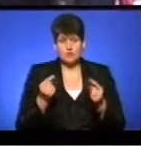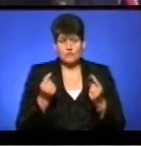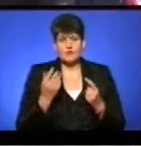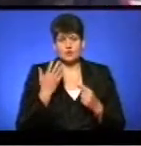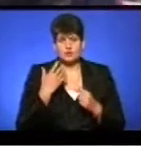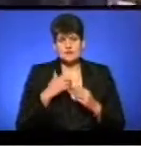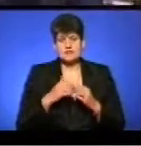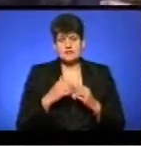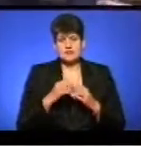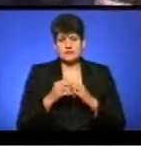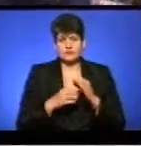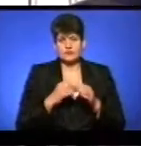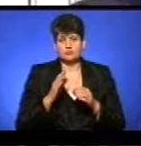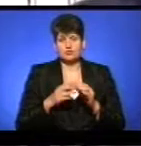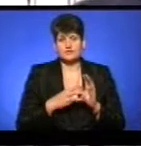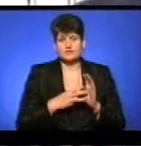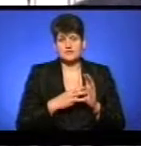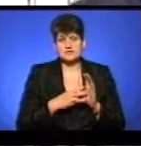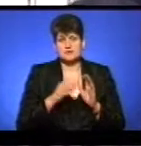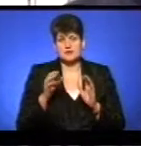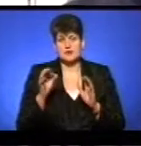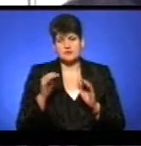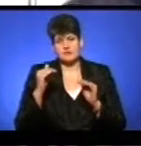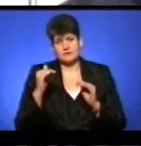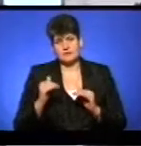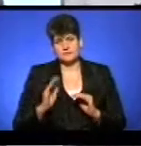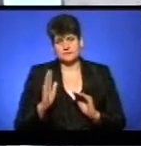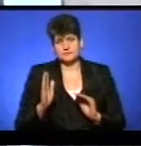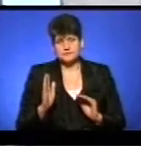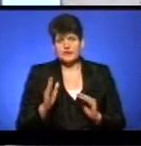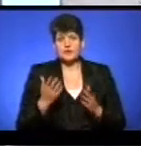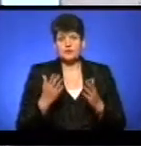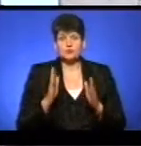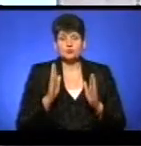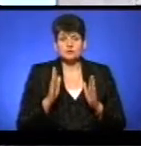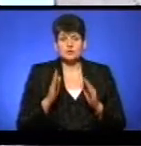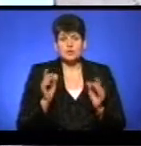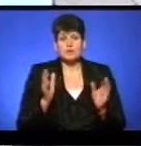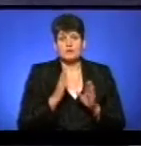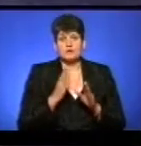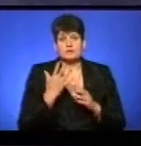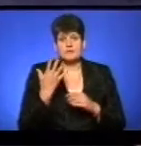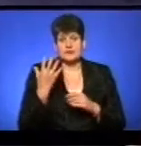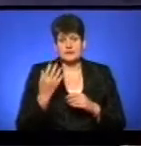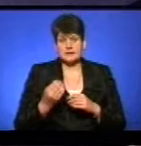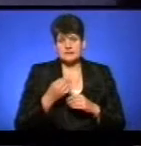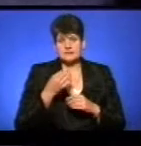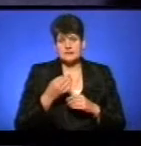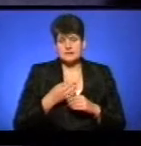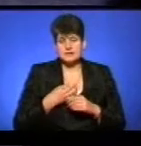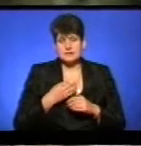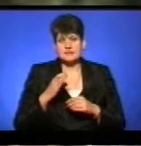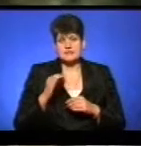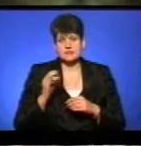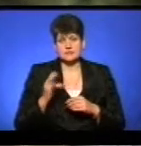температура знизиться до 8 градусів вінища, розповів Олександр Лазарчук, якою буде погода у найближчі п'ять днів в області, нам повідомила синоптик